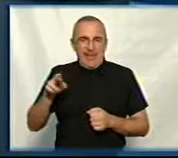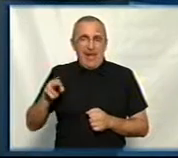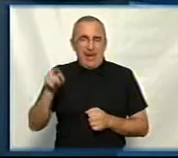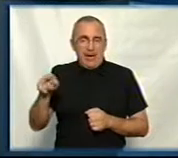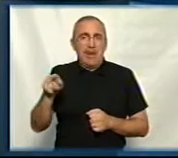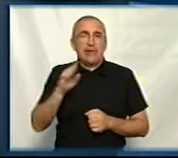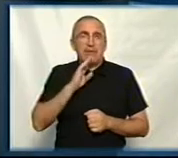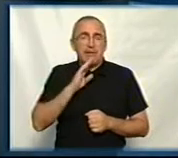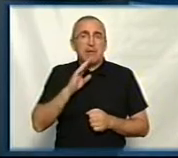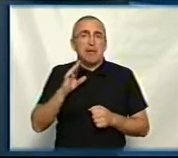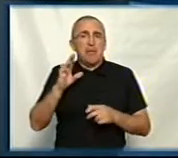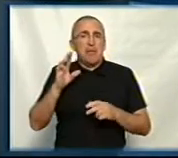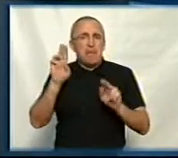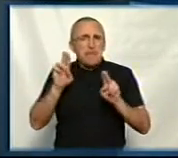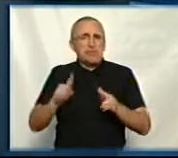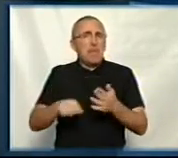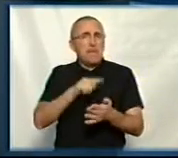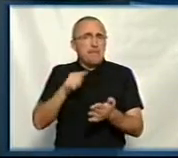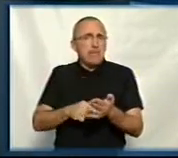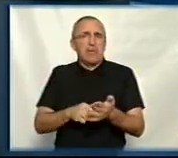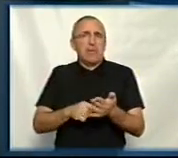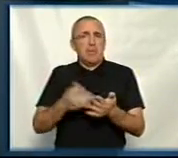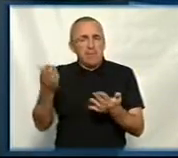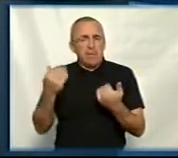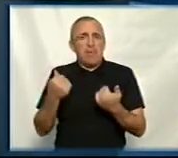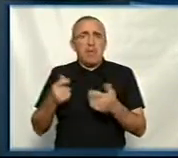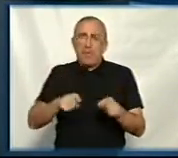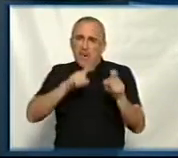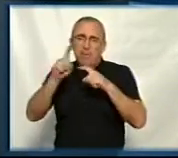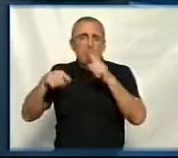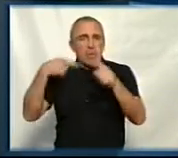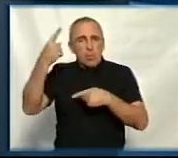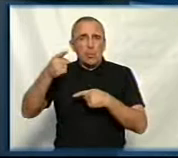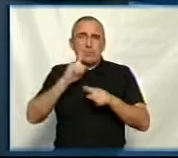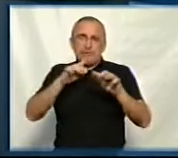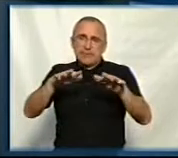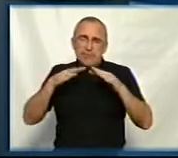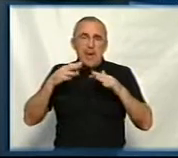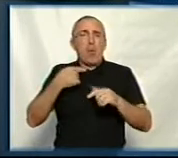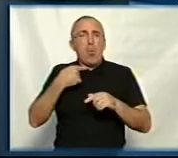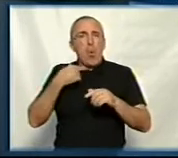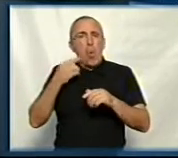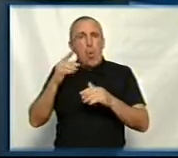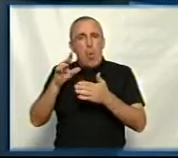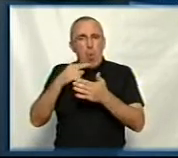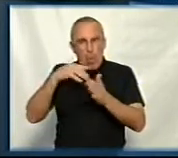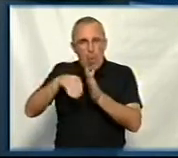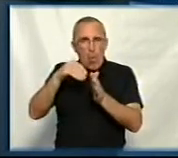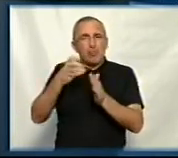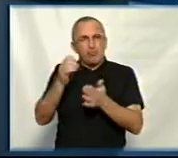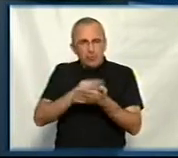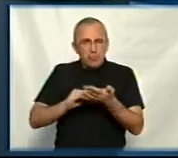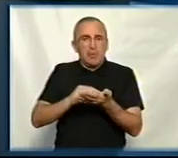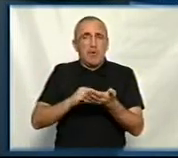все ж таки, чому ні? Принципове питання, і могли б сказати, давайте перенесемо на наступну сесію. Давайте переголосуємо ще раз. Ну, тут